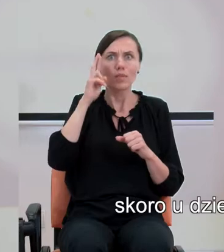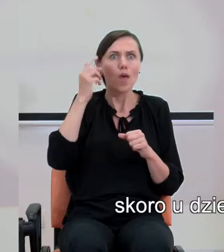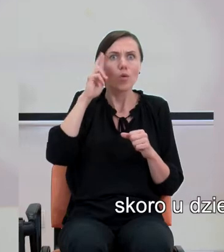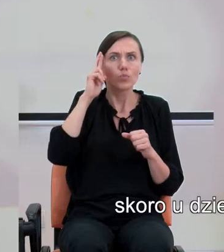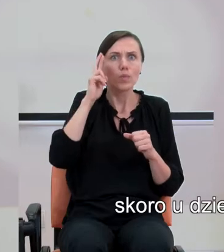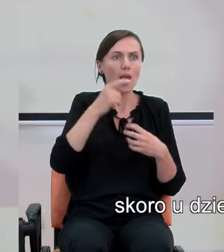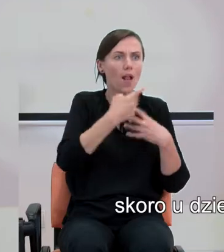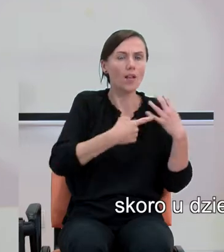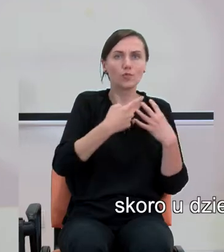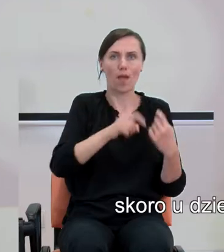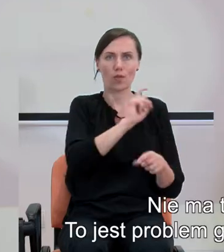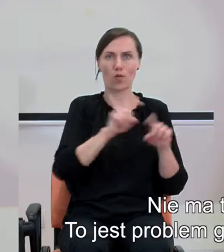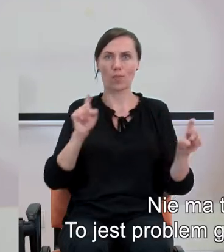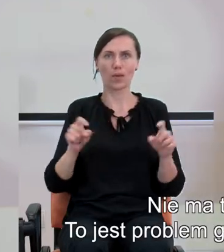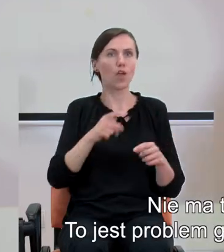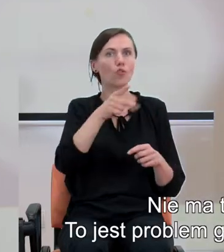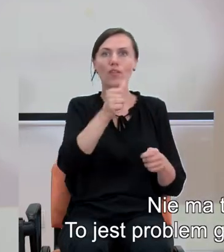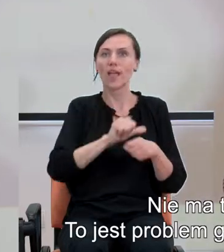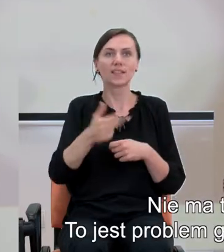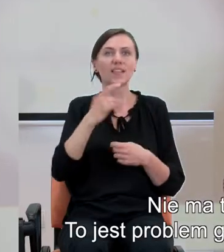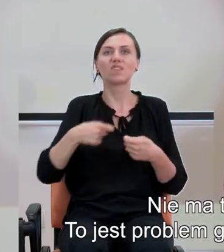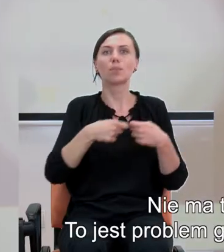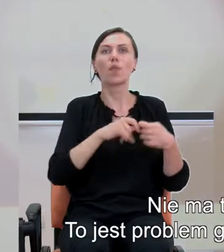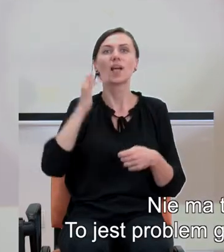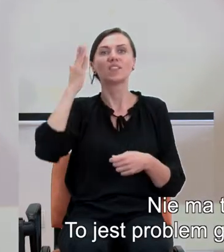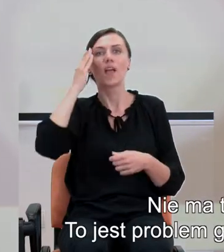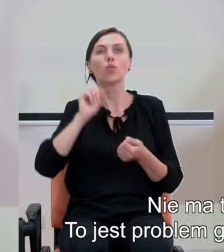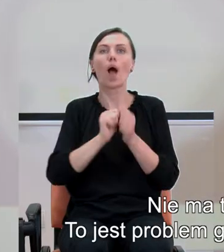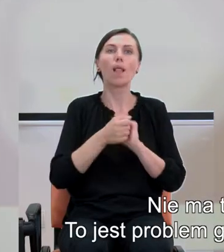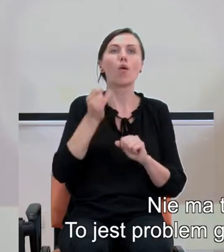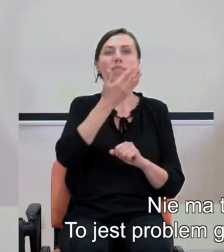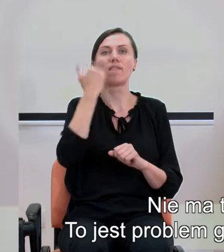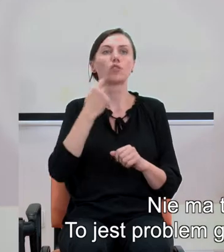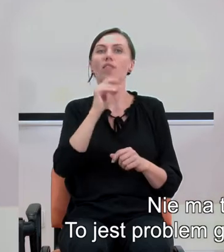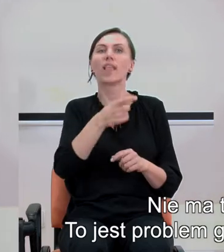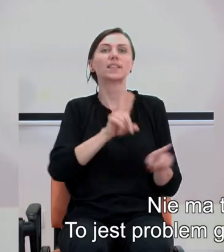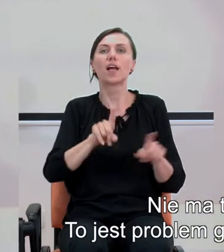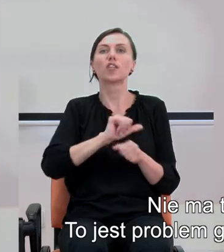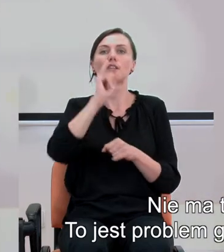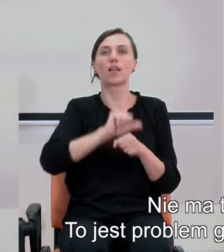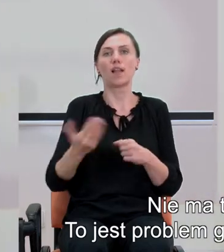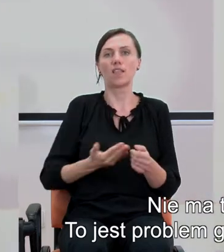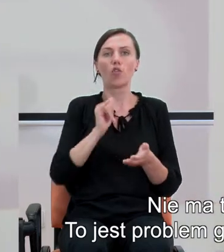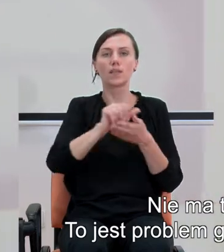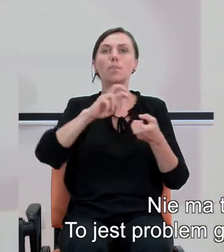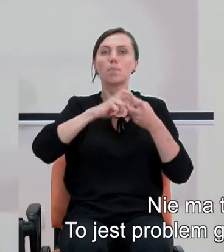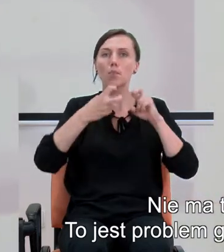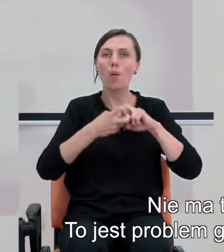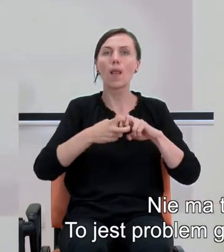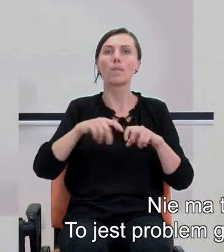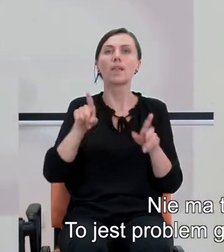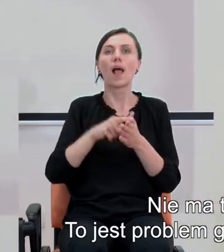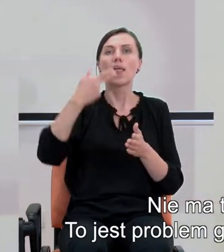różnieniem liczby kropek. Nie ma to nic wspólnego z wiedzą albo niewiedzą. To jest problem głównie dla